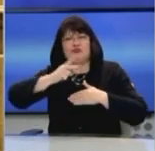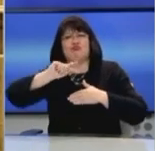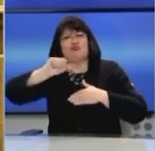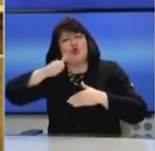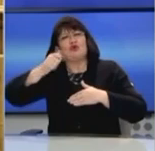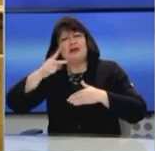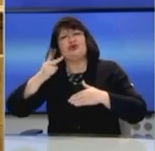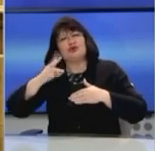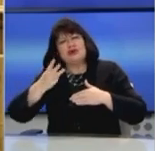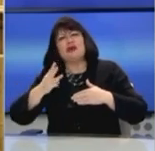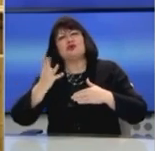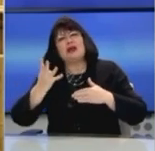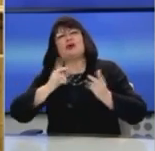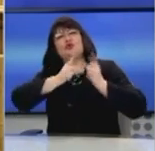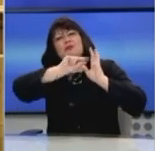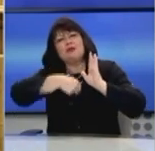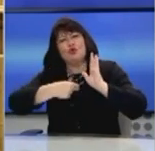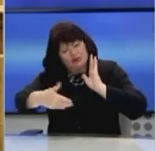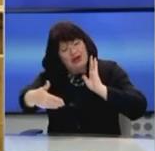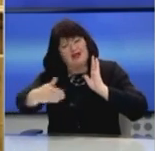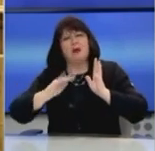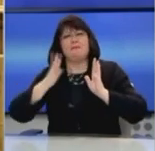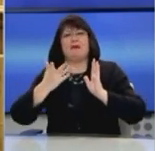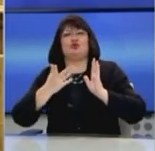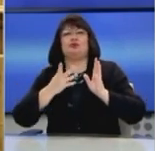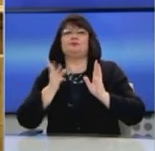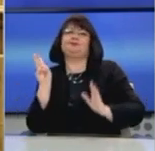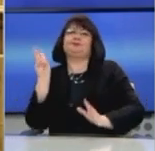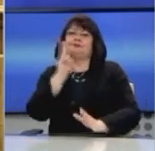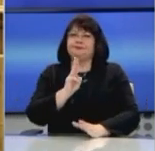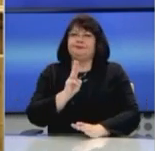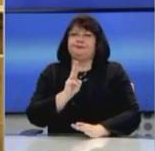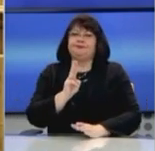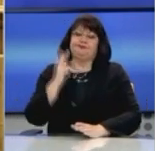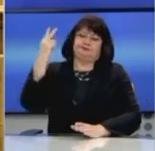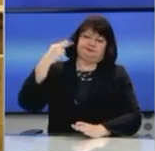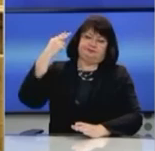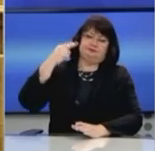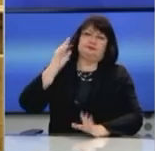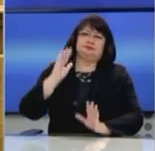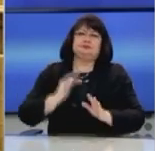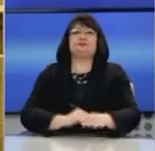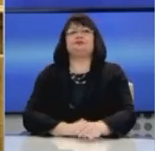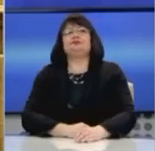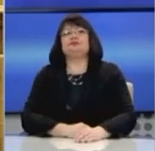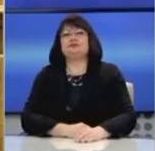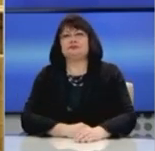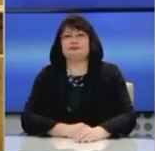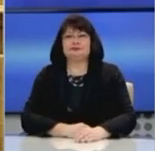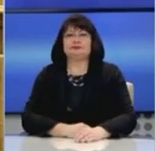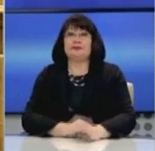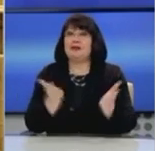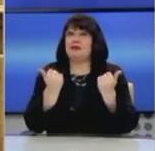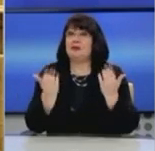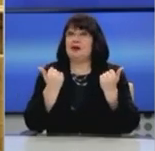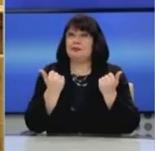του τέταρτου και αυτού που θα μας φέρετε εσείς σύντομα. Λέω διστρόικα στις ενισχυμένες εποπτείες. Έτσι. Όσο δεν